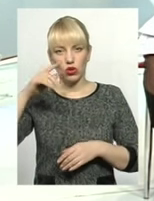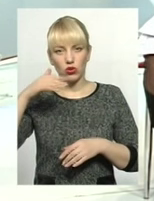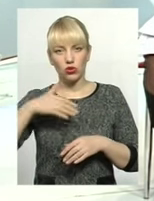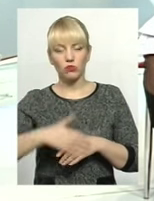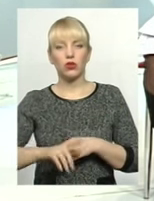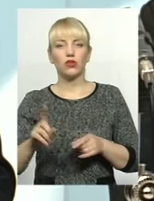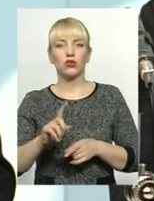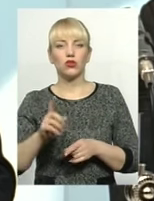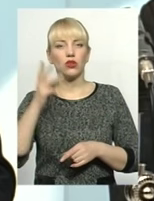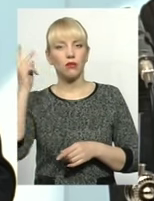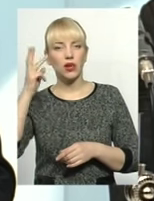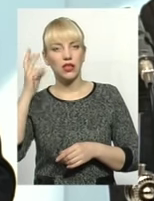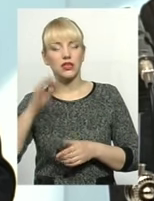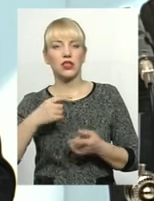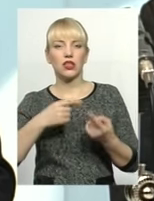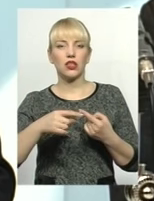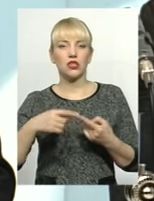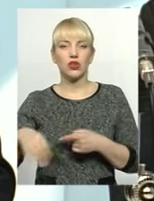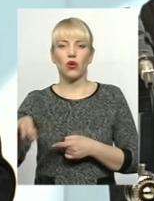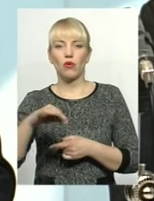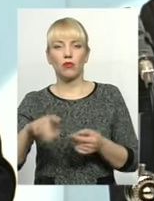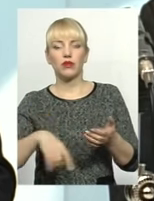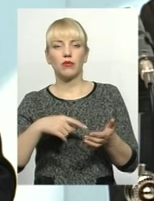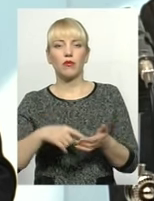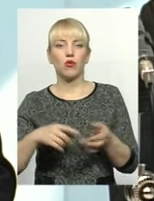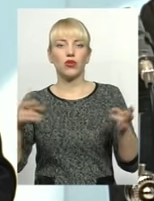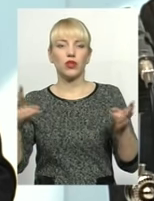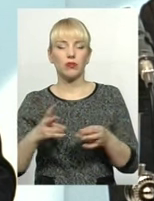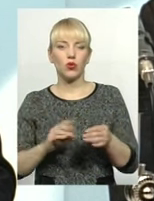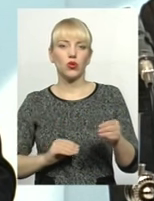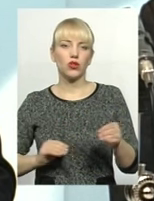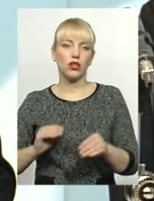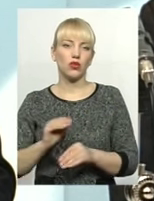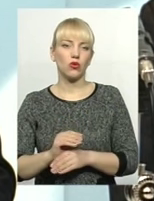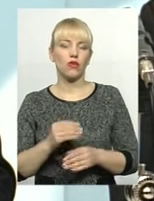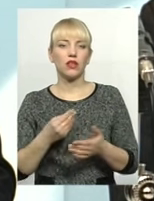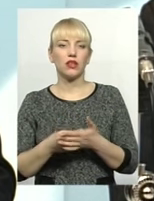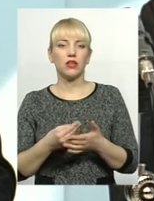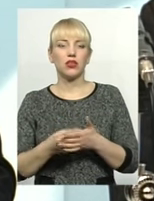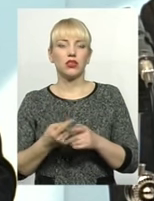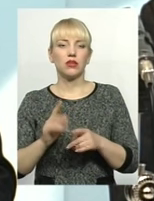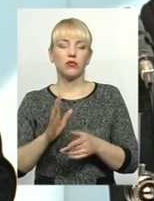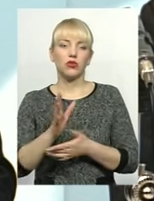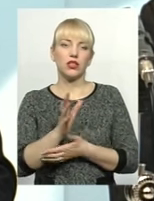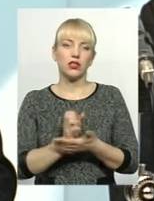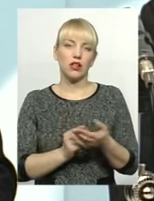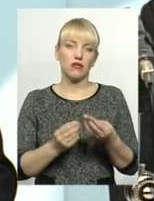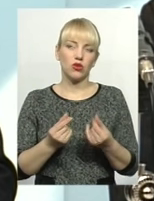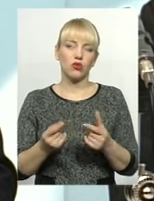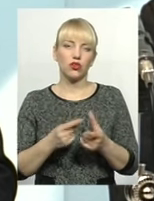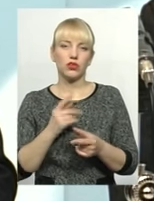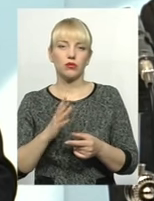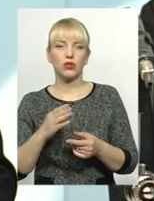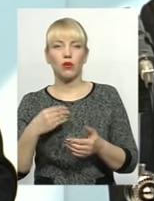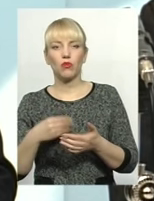Хмельницький, і інші обласні міста, вони потребують додаткових надходжень. Це будуть чи резервні гроші, чи це буде бюджетна